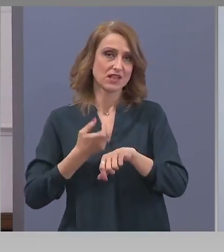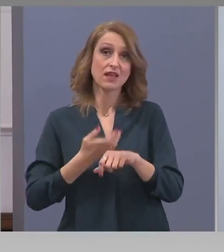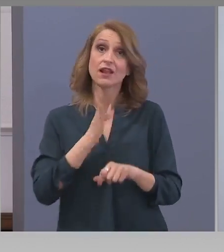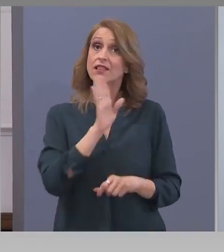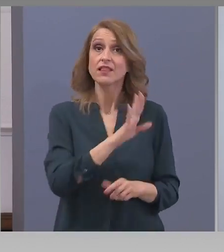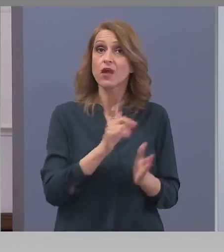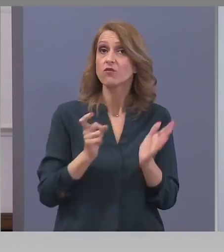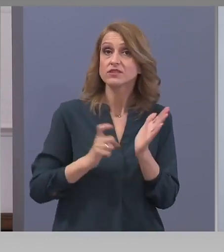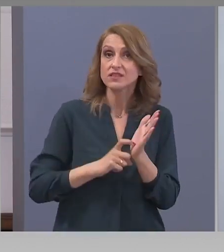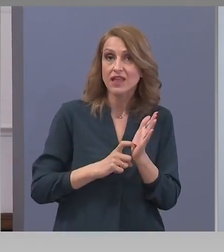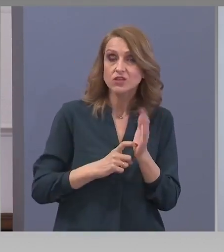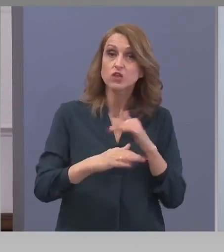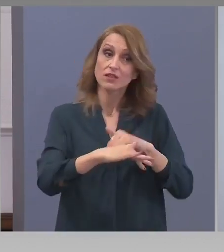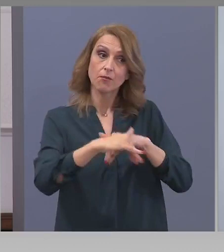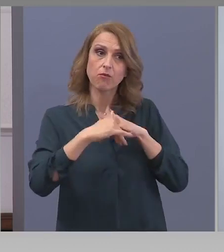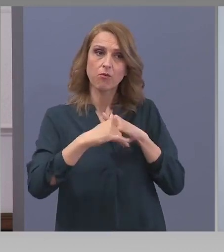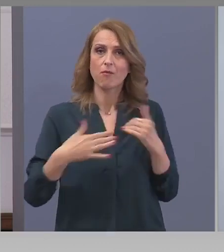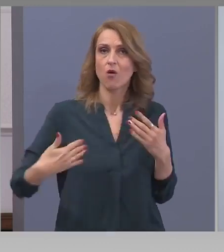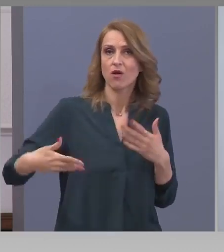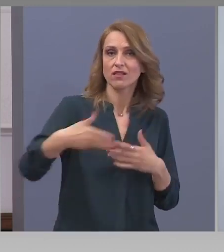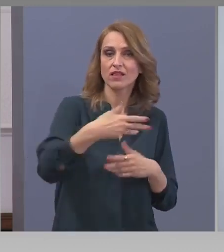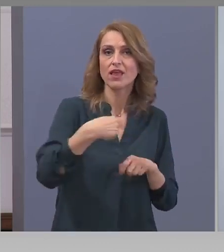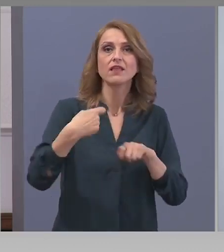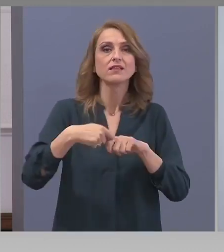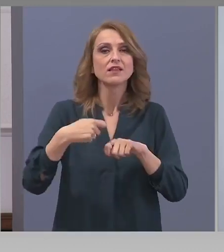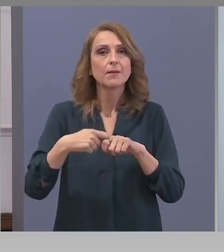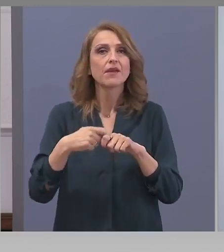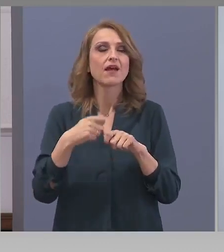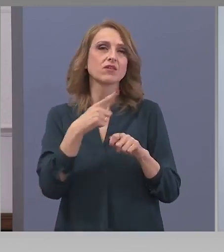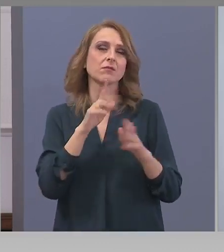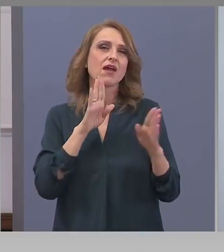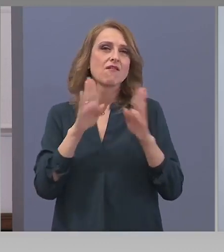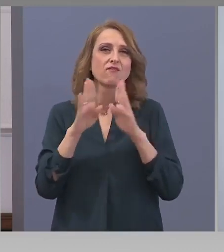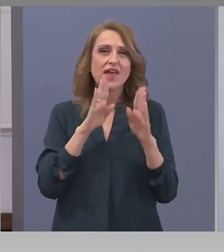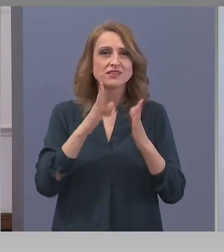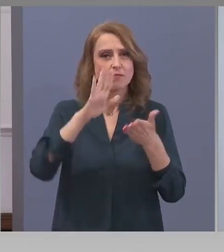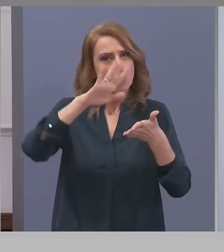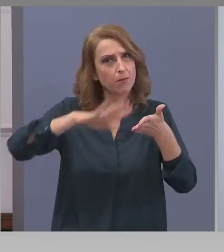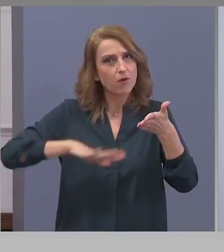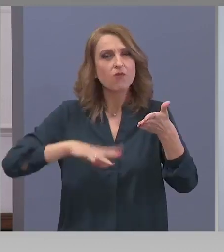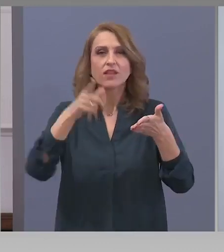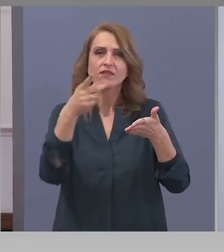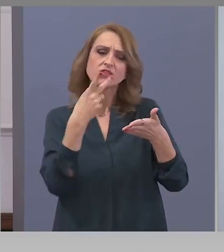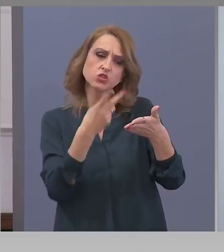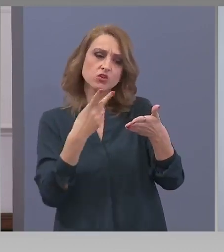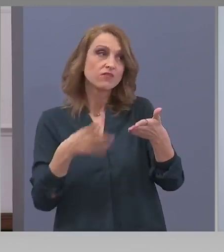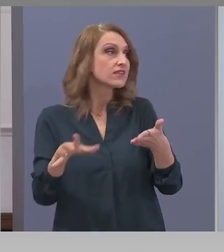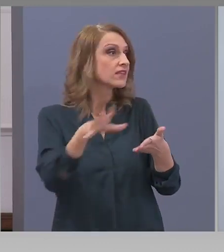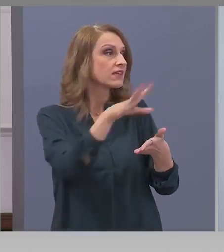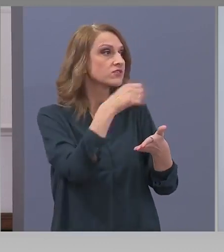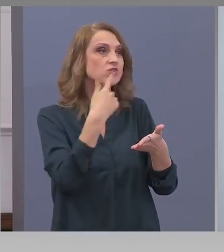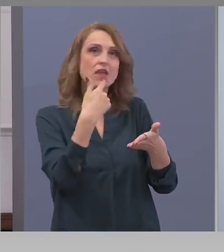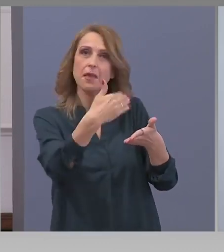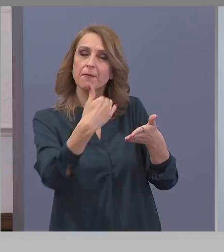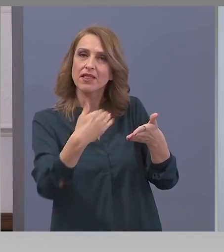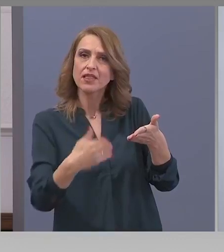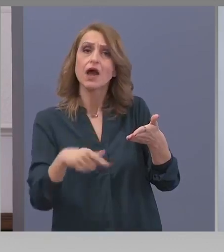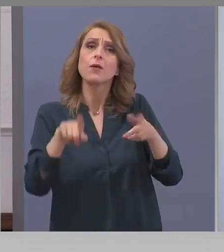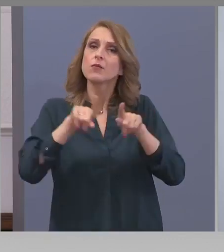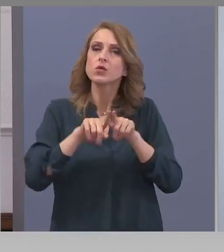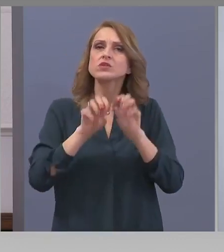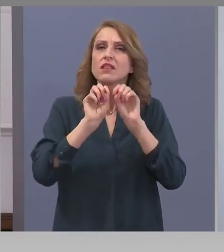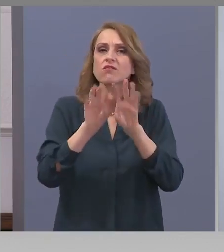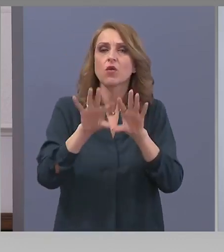Неговата задача е да помогне на нашия съвет за създаването на фейсбук профила, където членовете на Медицински експертния съвет ще публикуват необходимата информация,